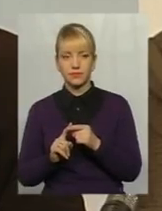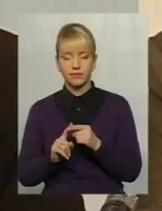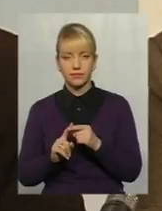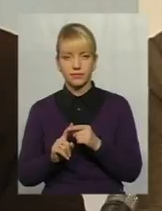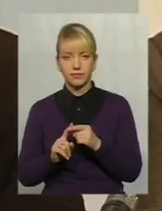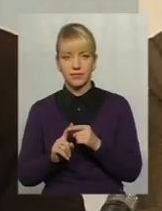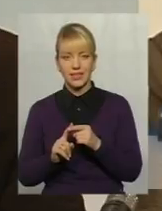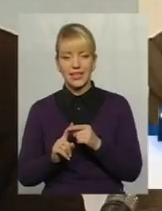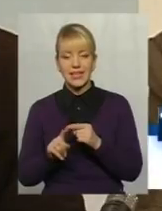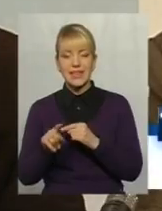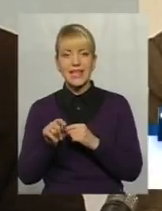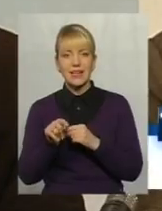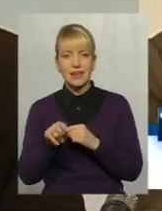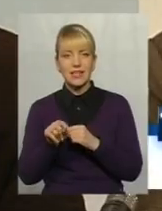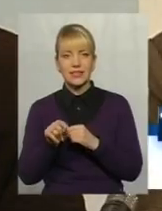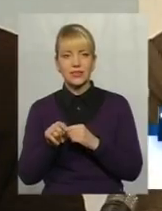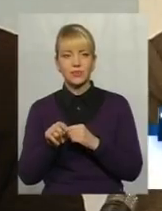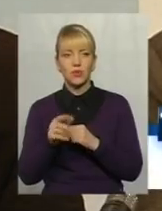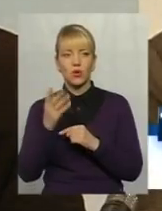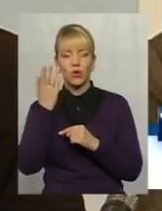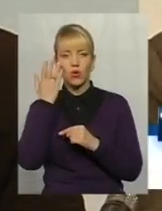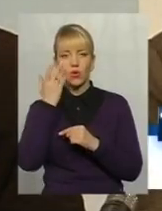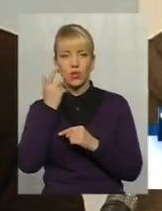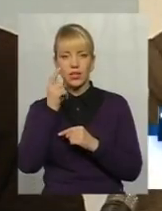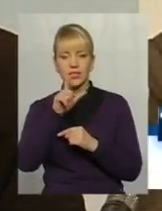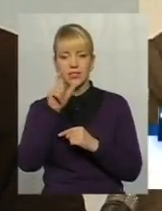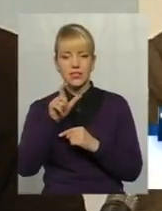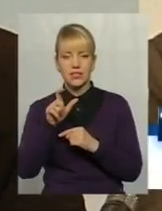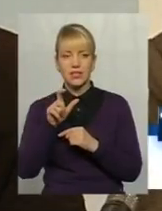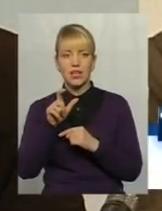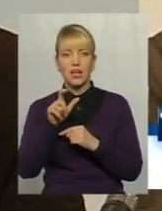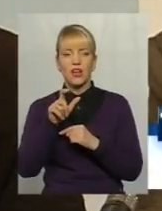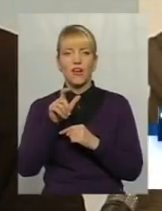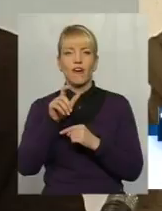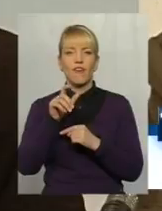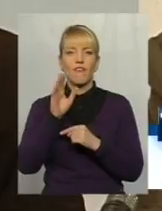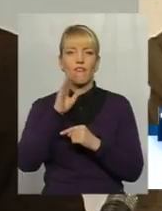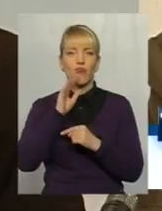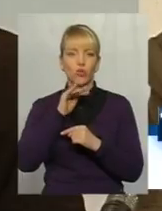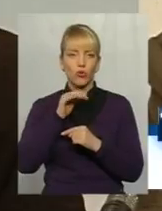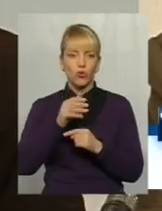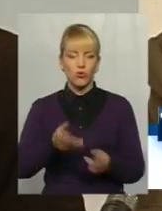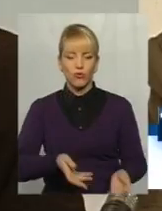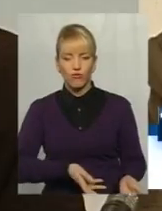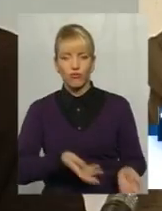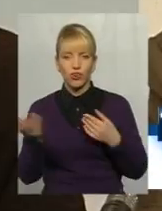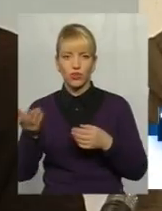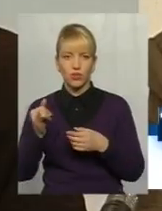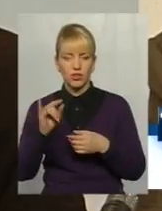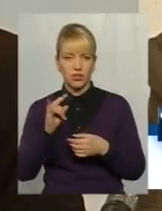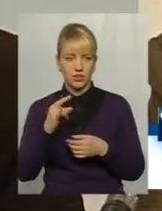Це та річ, коли з водою вихлюпнули і дитину. Звичайно, можна